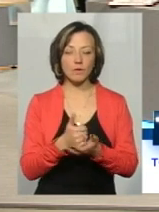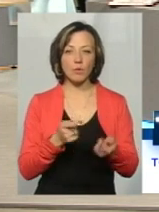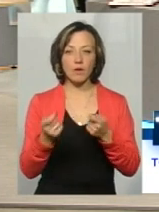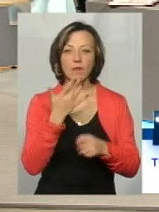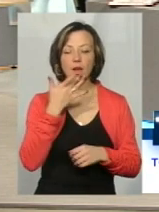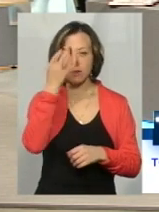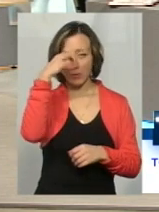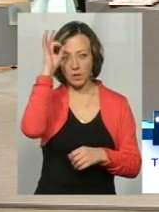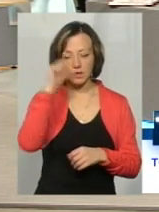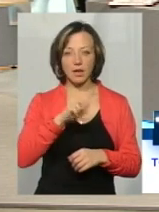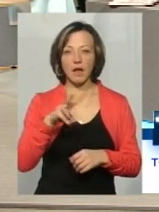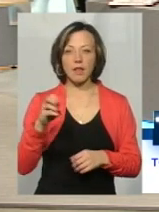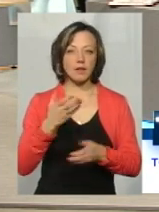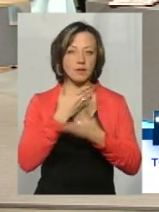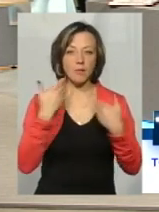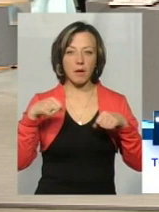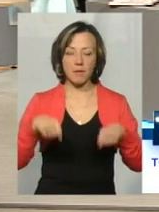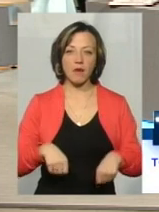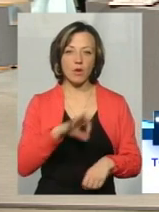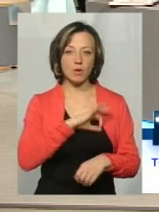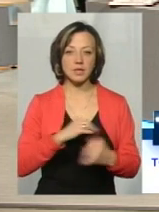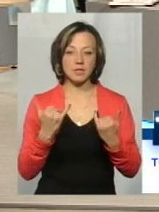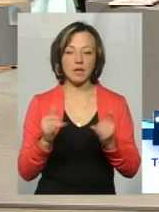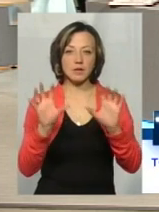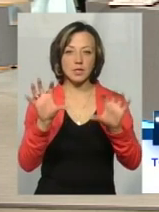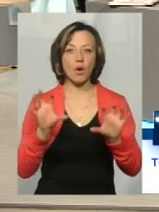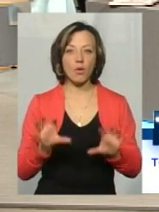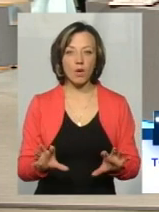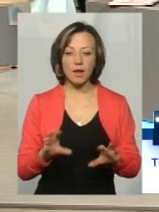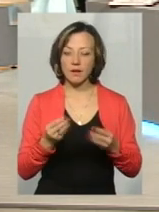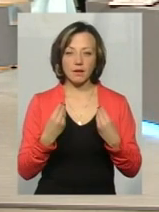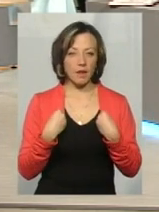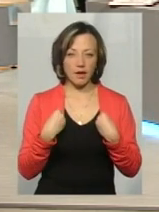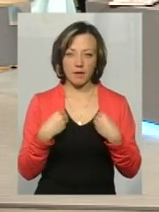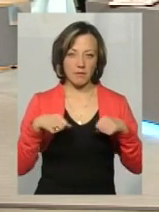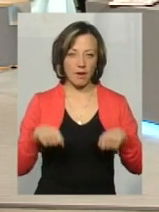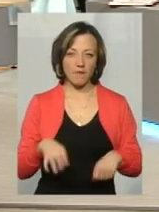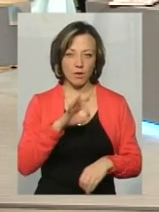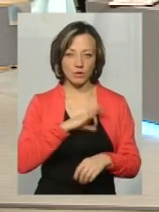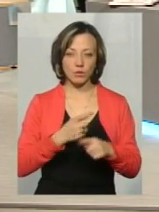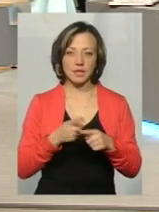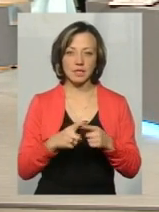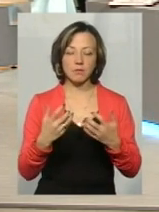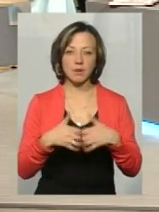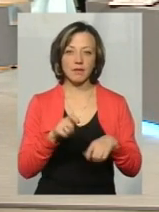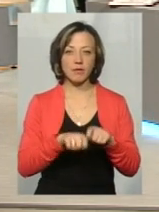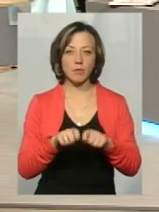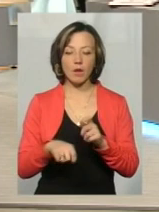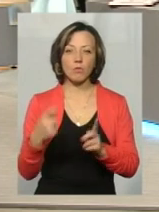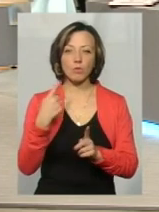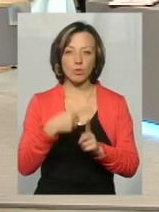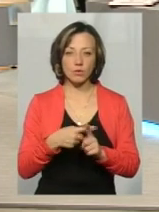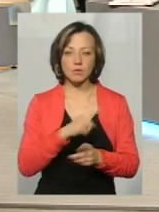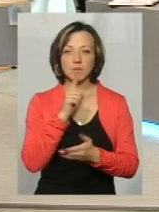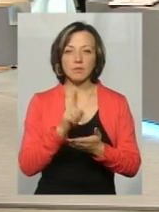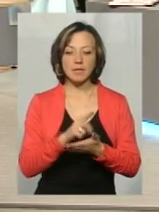поліції, але ними не маємо права користуватися, тобто зараз закон нам не дає підстав використовувати саме ці прилади вимірювання. Плюс вони все ж таки